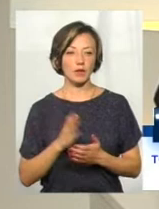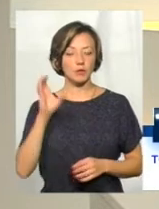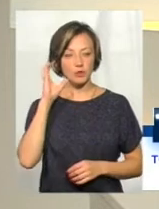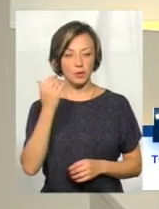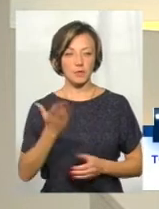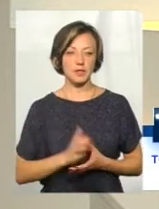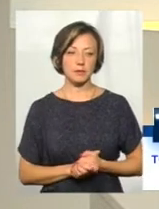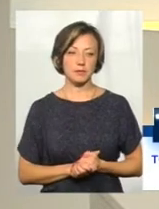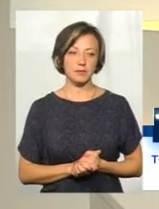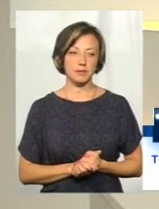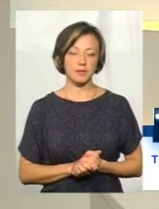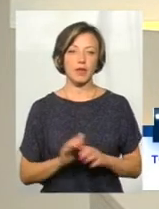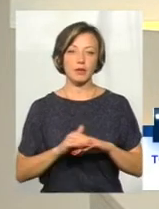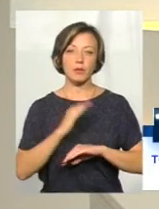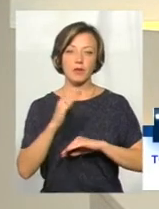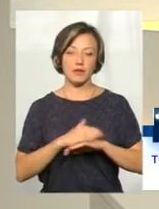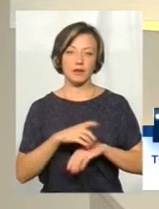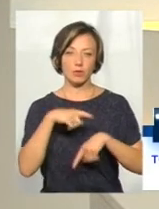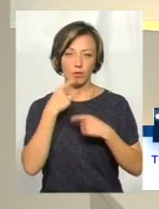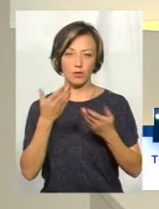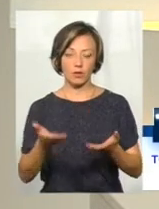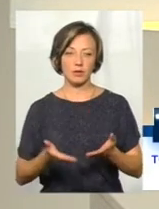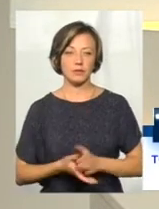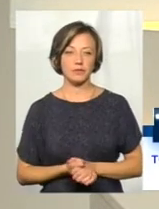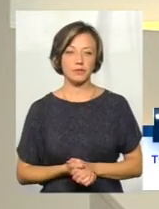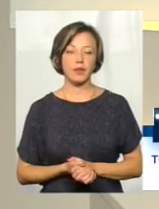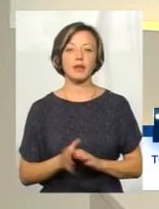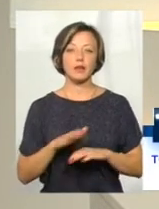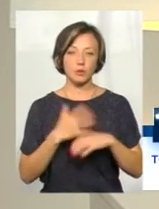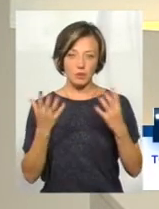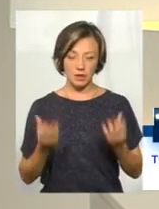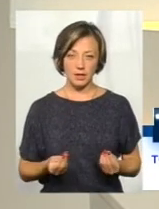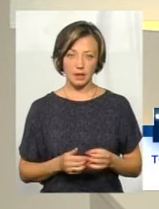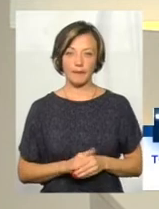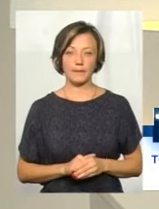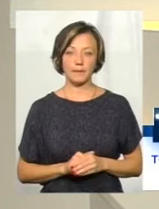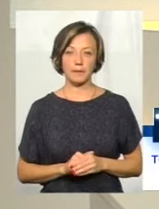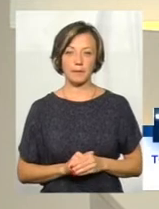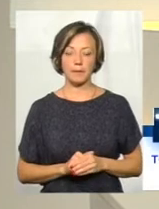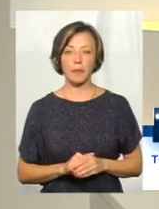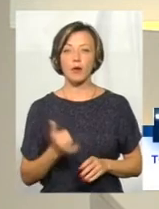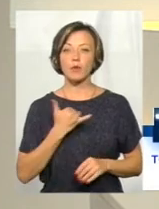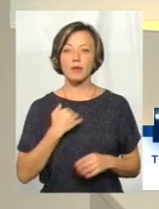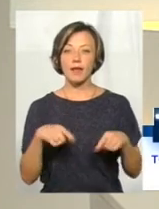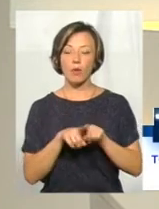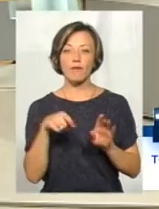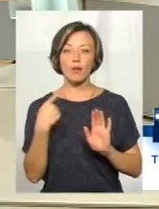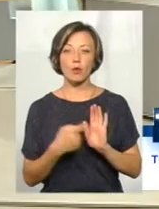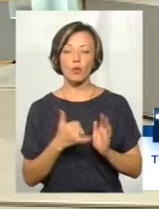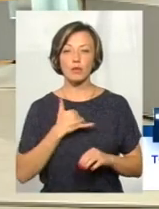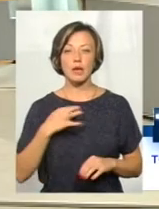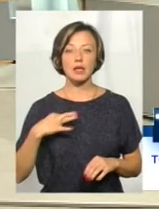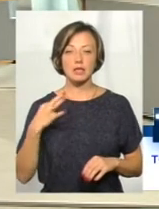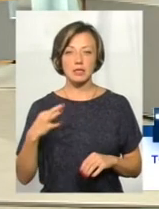почуємо його питання. Добрий вечір, ви в ефірі. Добрий день, у мене такий питання, у мене син,